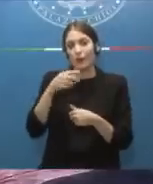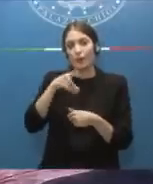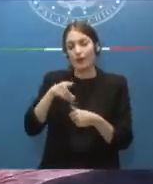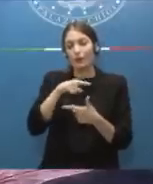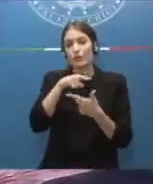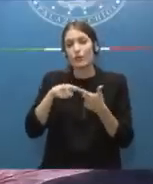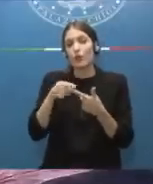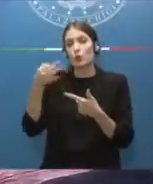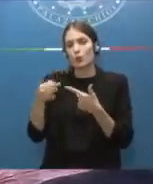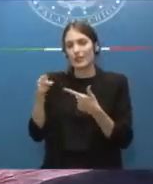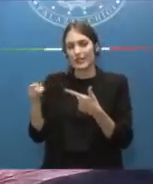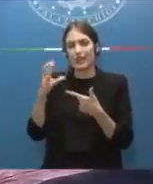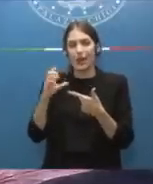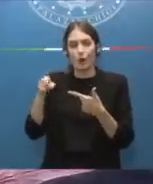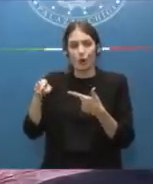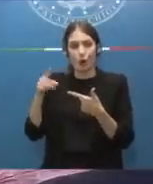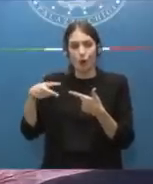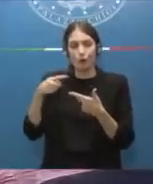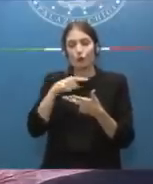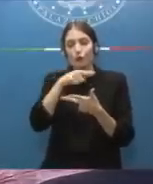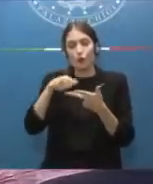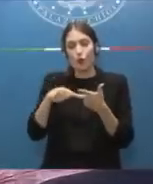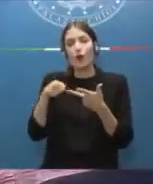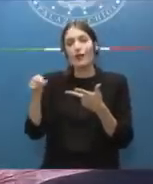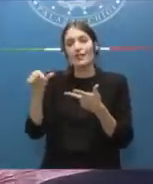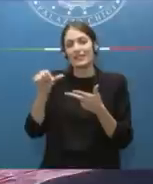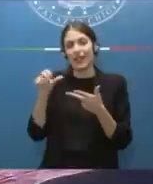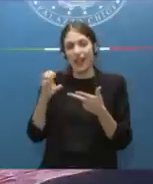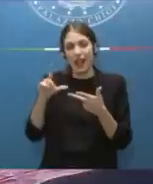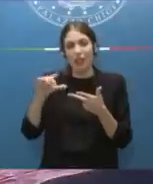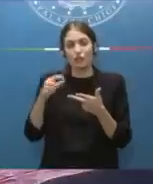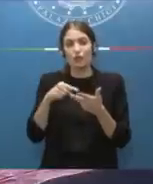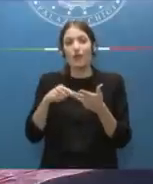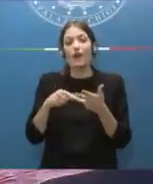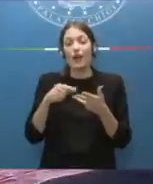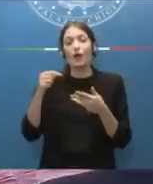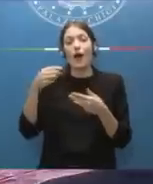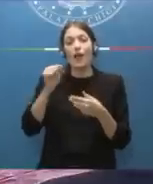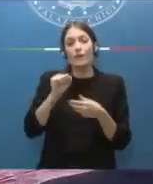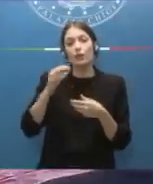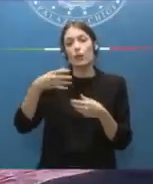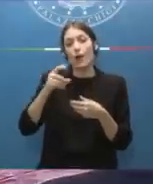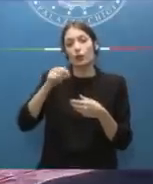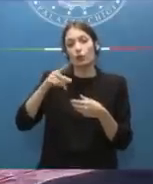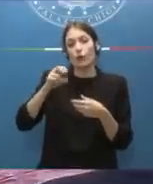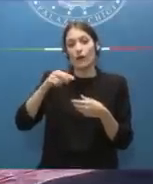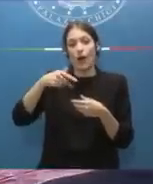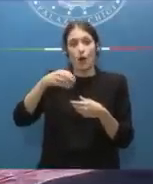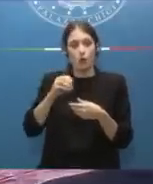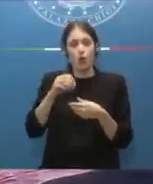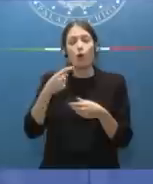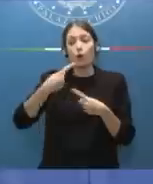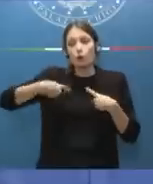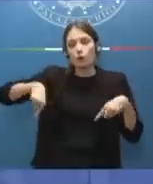Carlo Nordio e il Ministro della Salute Orazio Schillaci, ovviamente il Sottosegretario della Presidenza del Consiglio Alfredo Mantovano. Noi abbiamo